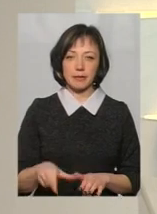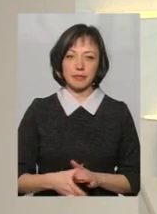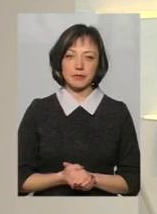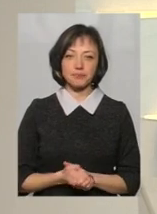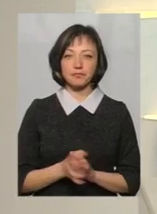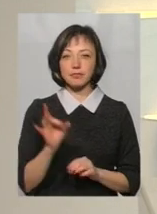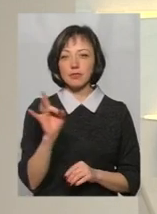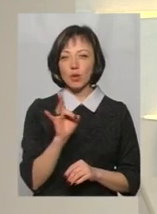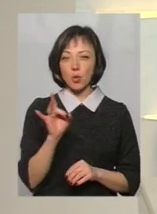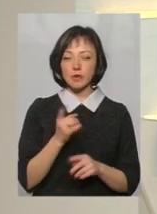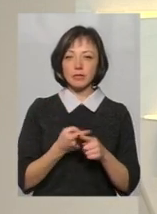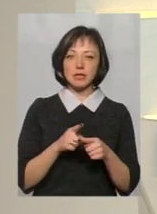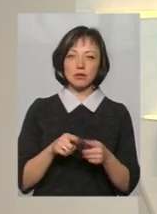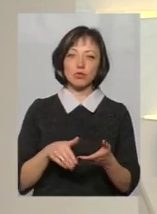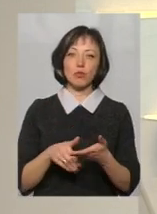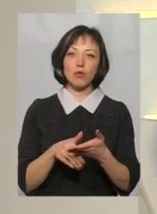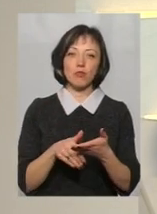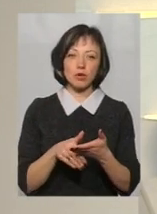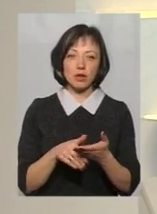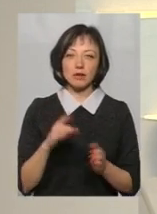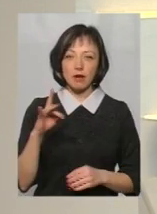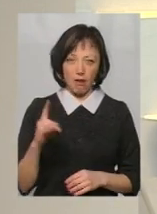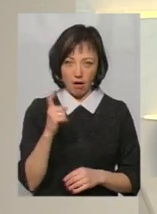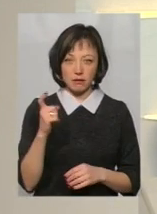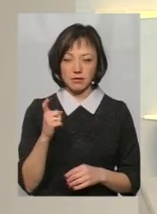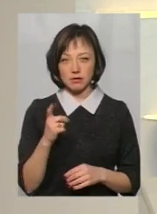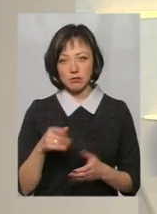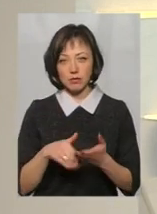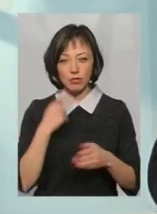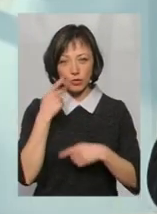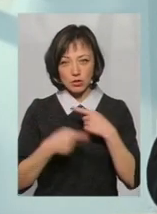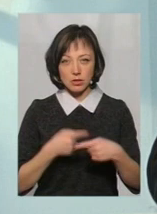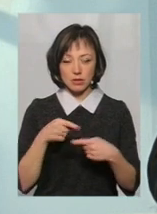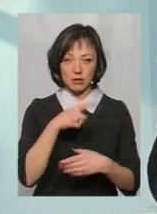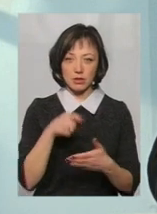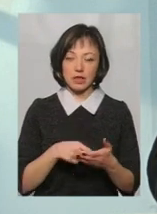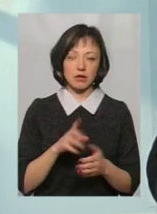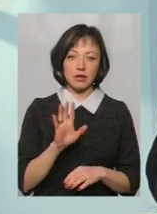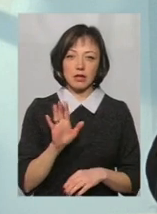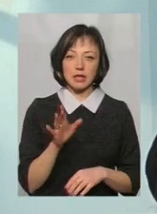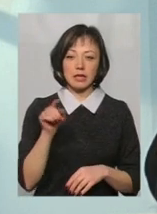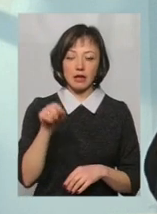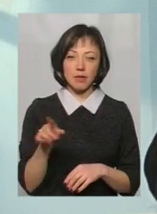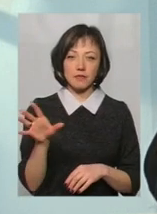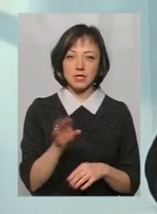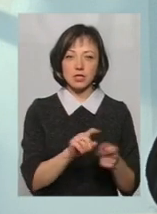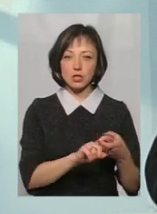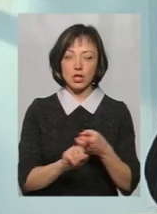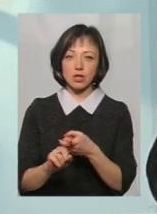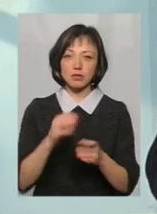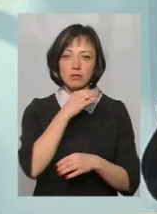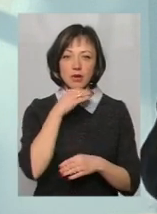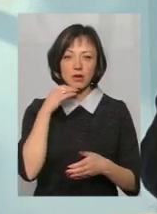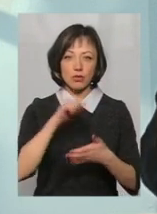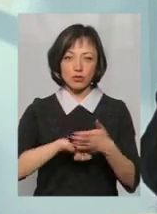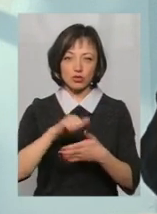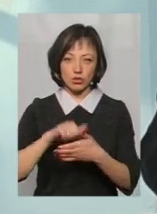Розмір цієї допомоги... Це одноразова допомога, чи це якась постійна? це... Там все залежить від багатьох